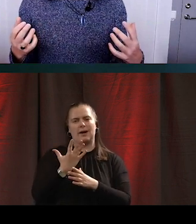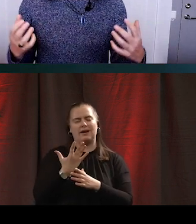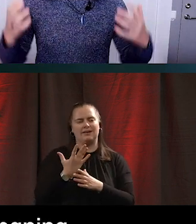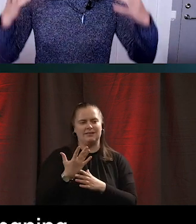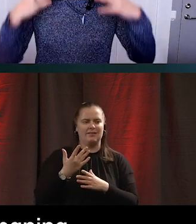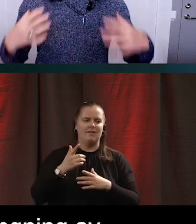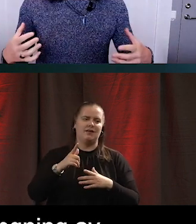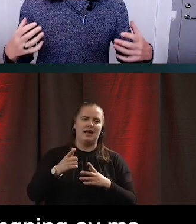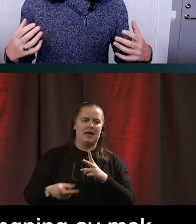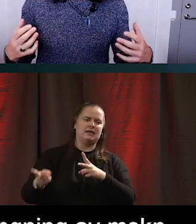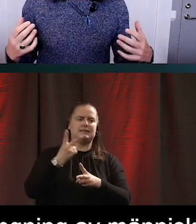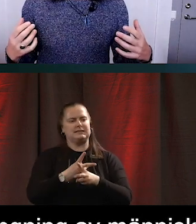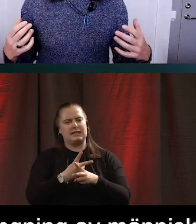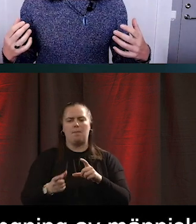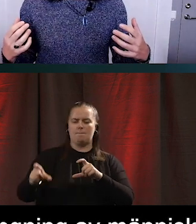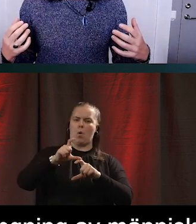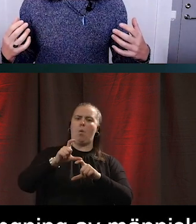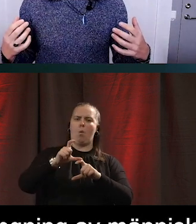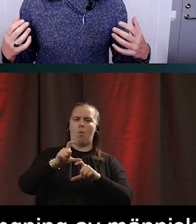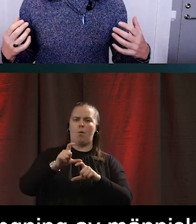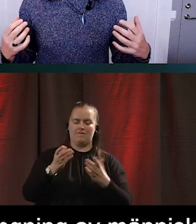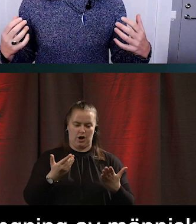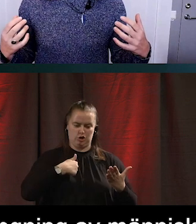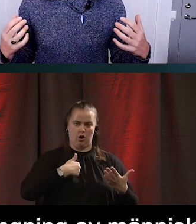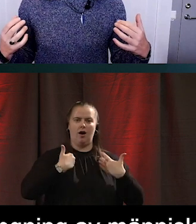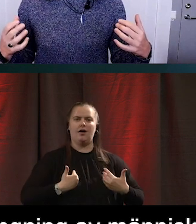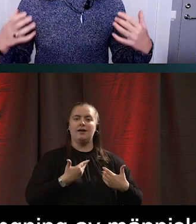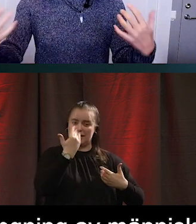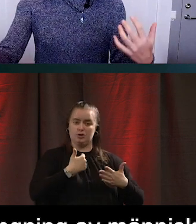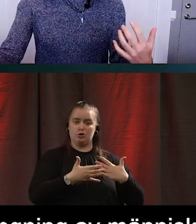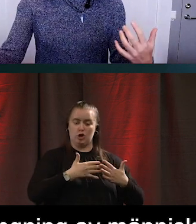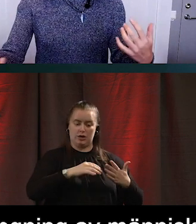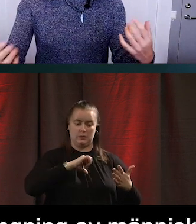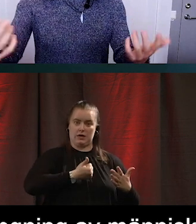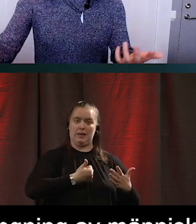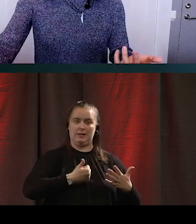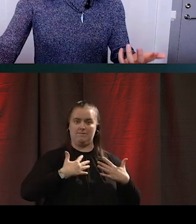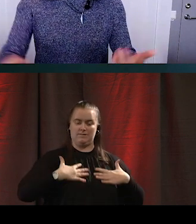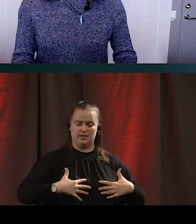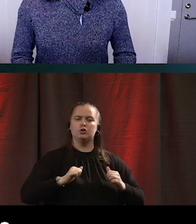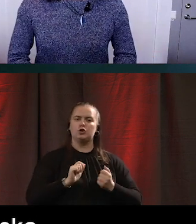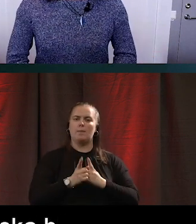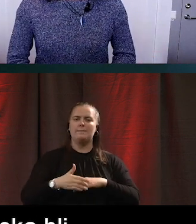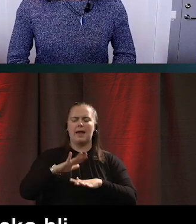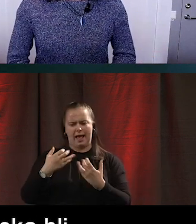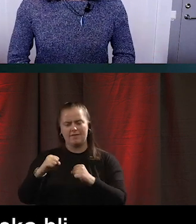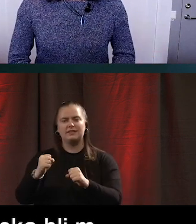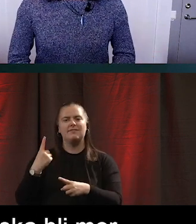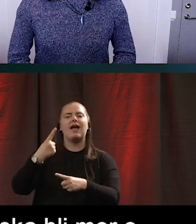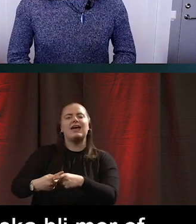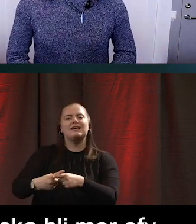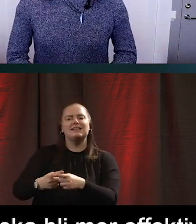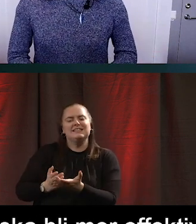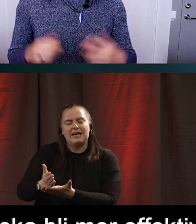som vi kan göra för egen maskin. Det ska egentligen bli mycket effektivare och mycket lättare med hjälp av tekniken